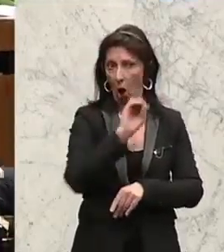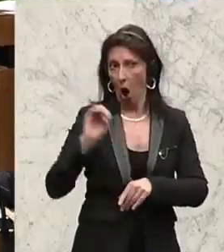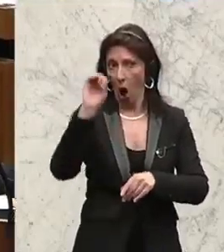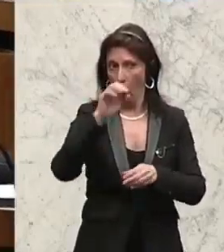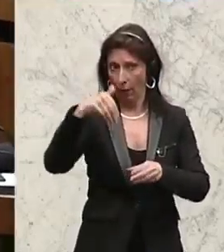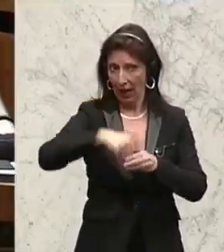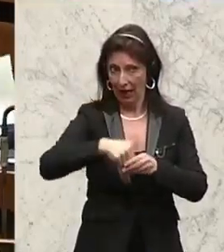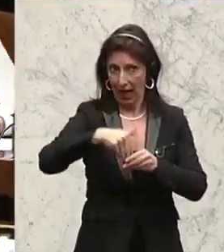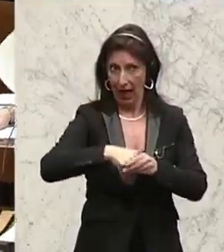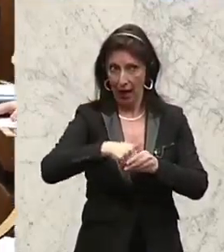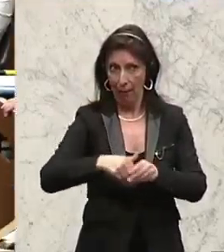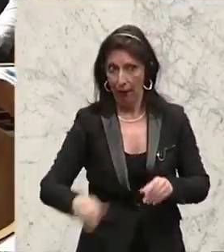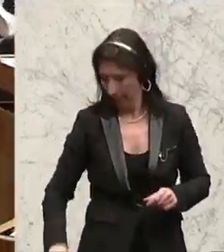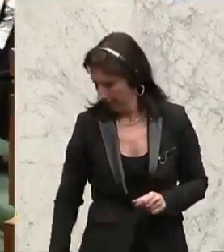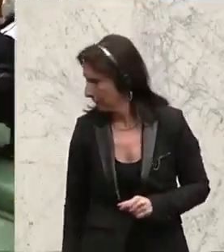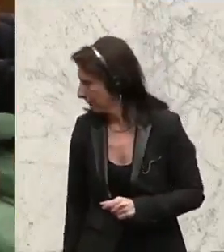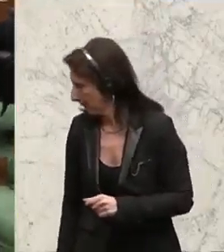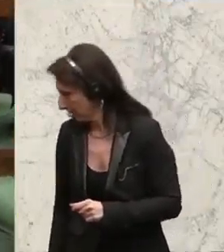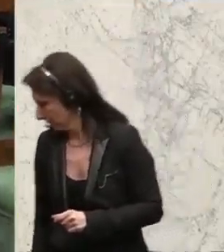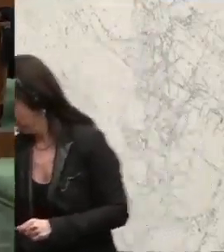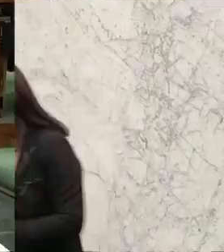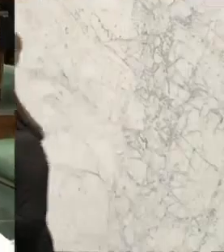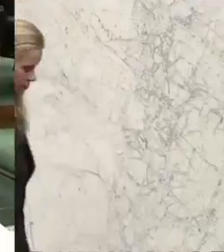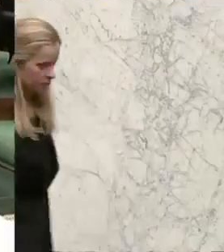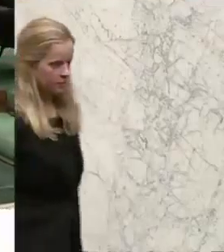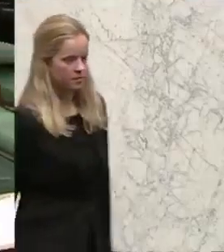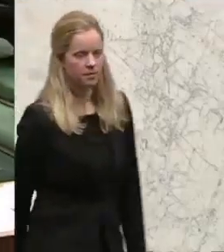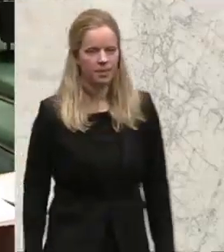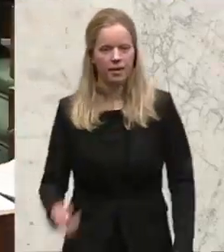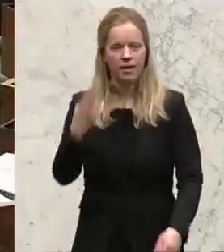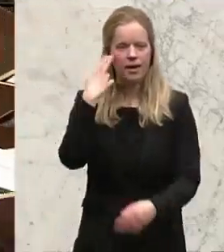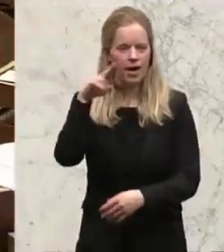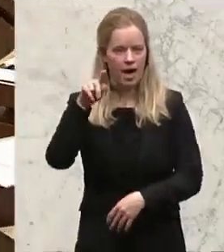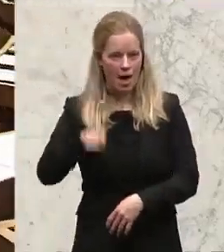Kriminalität aus. Das Team Stronach operiert mit Verunsicherungen, Pauschalisierungen und Panikmache. Okay.